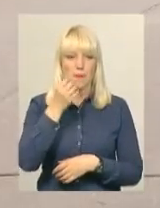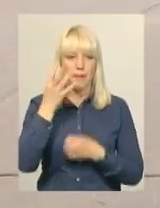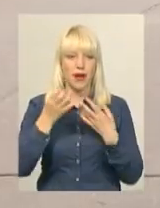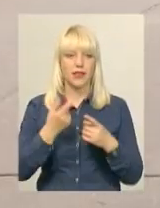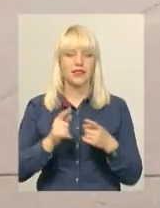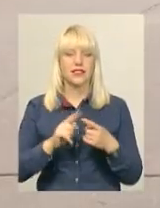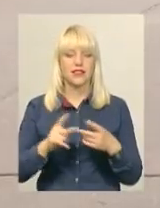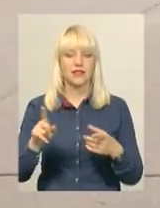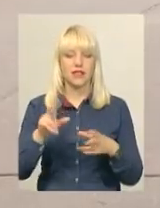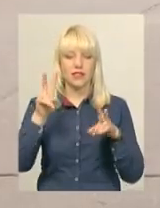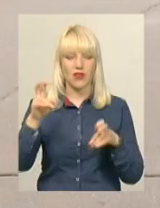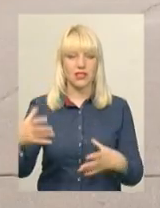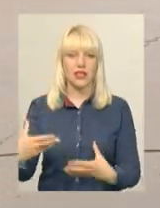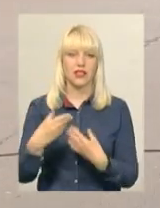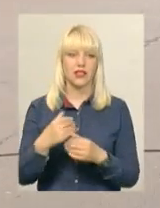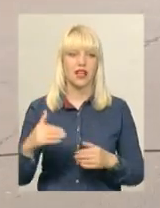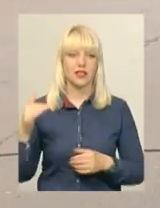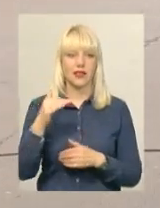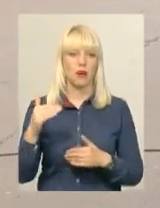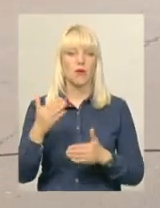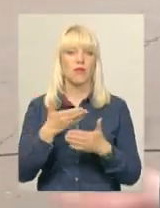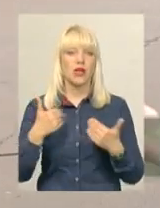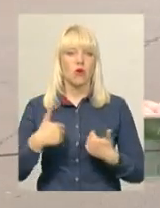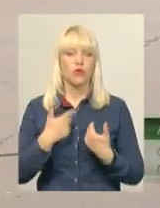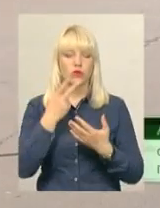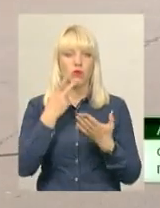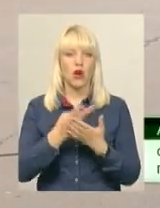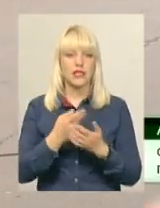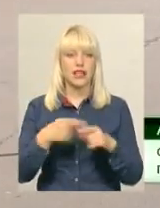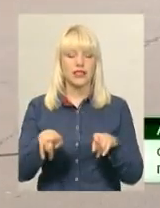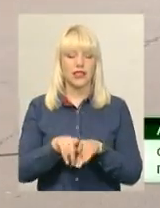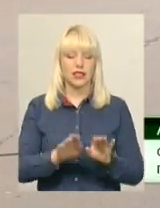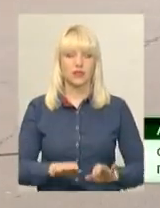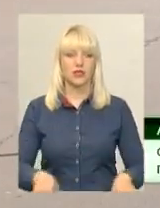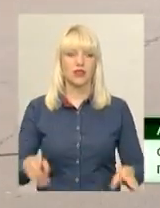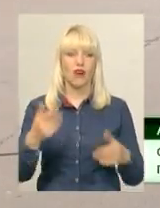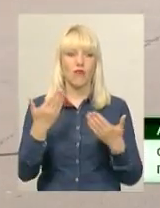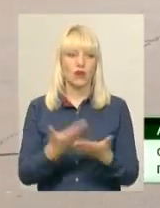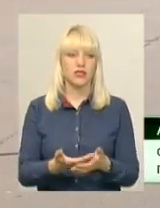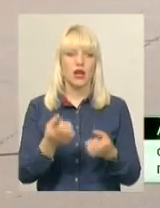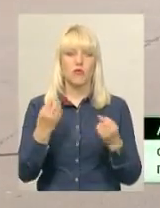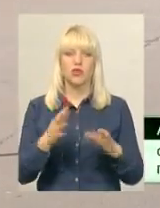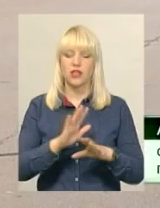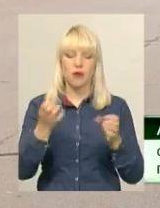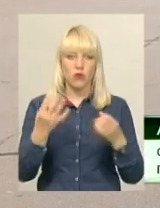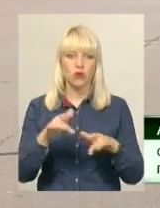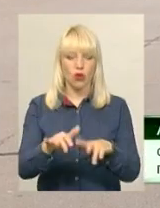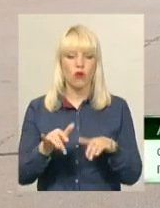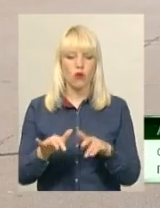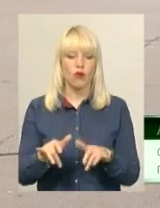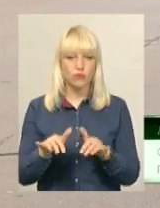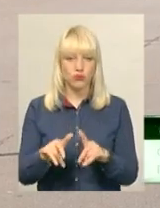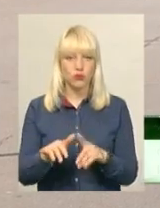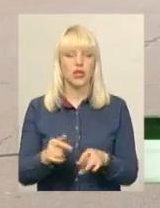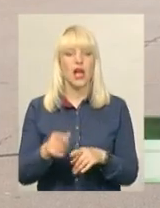«Натхненні небом». Ми хочемо показати таким маленьким діткам, що ось можна не просто гратися в комп'ютері, а також